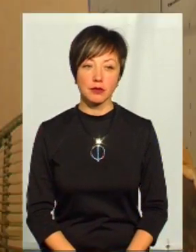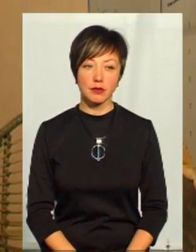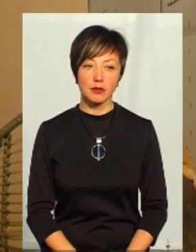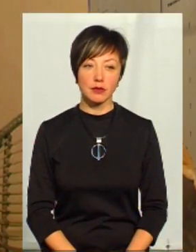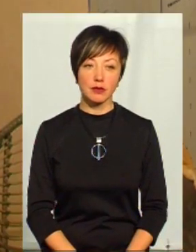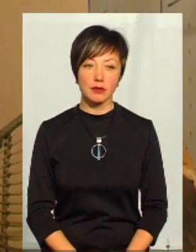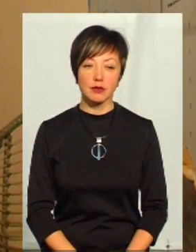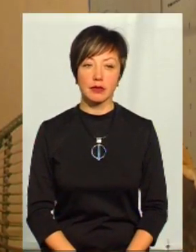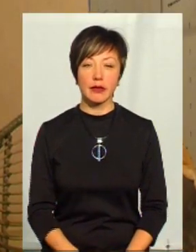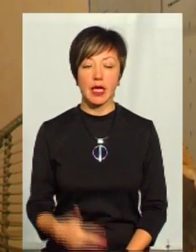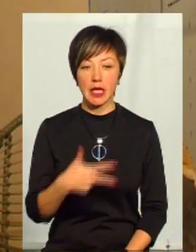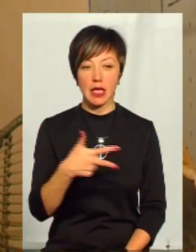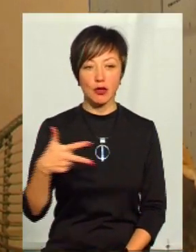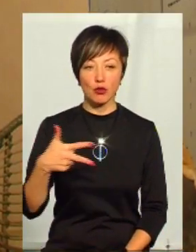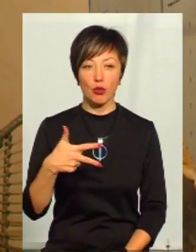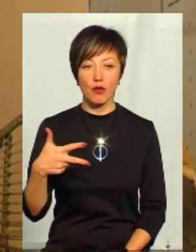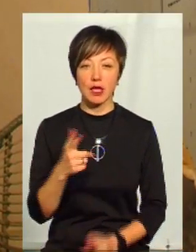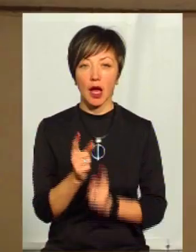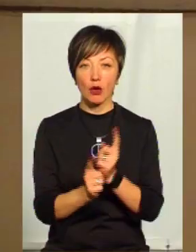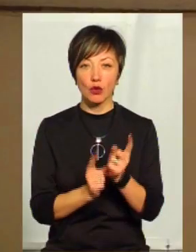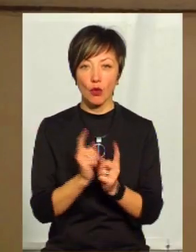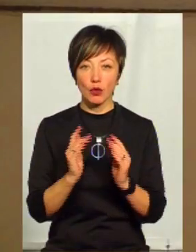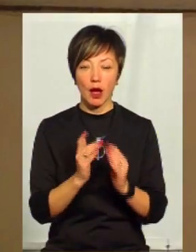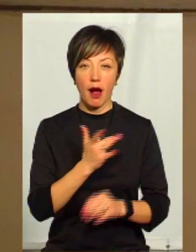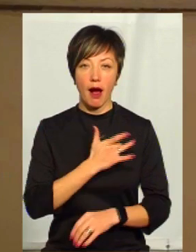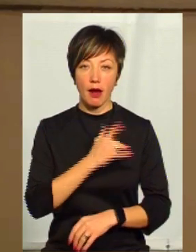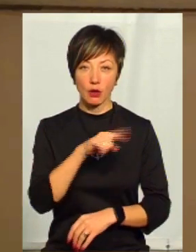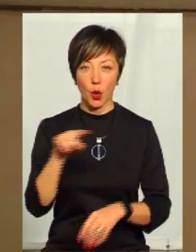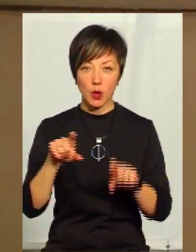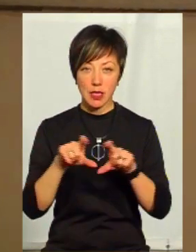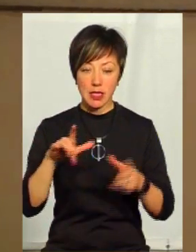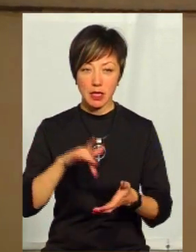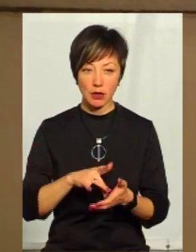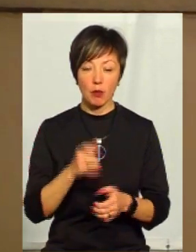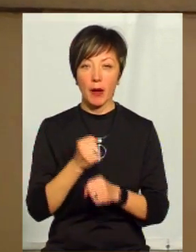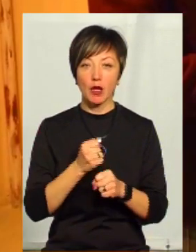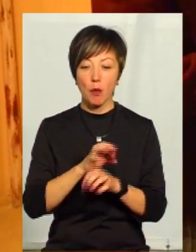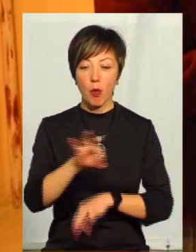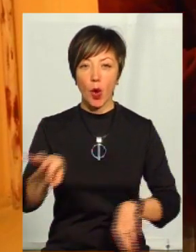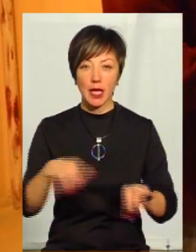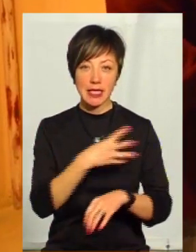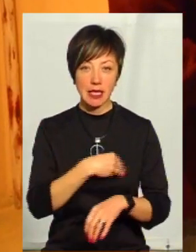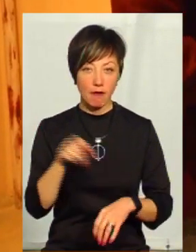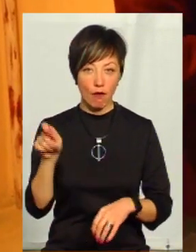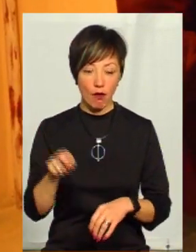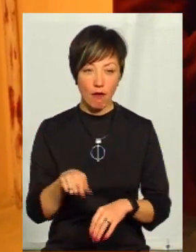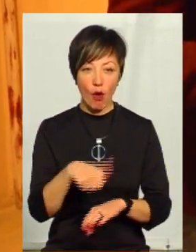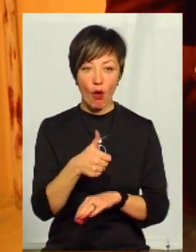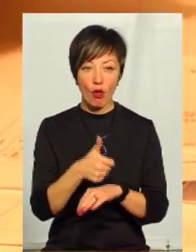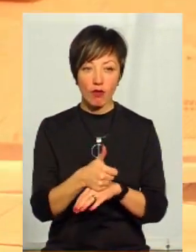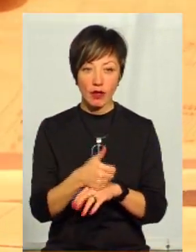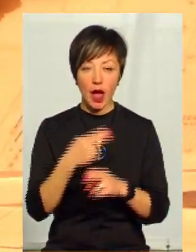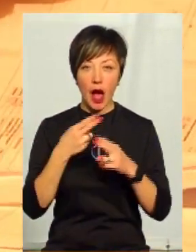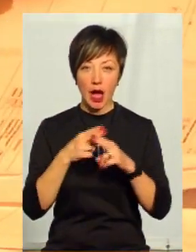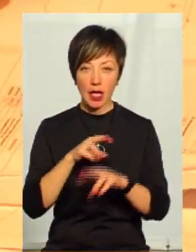На третьому порсі реконструйованої будівлі кардіоцентру працюють проєктанти зі Львова. Головний архітектор проєктів Наталя Зенчук каже,